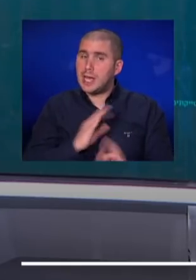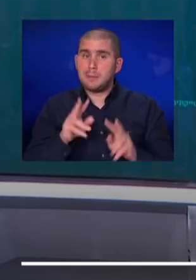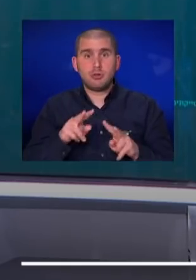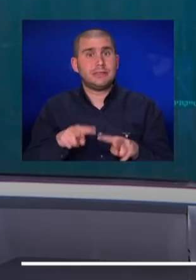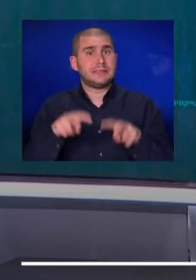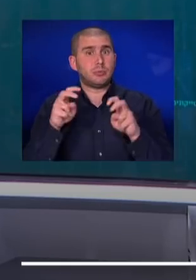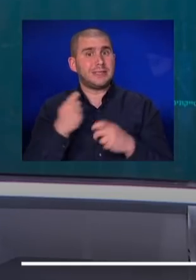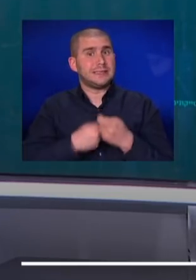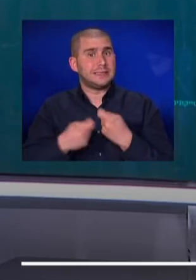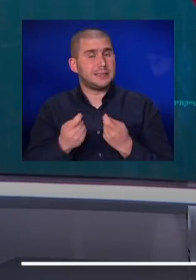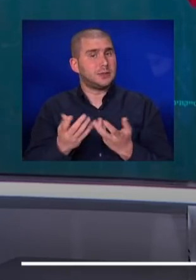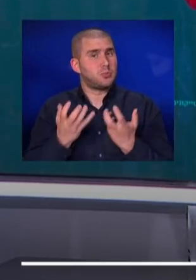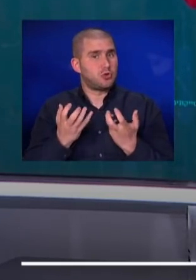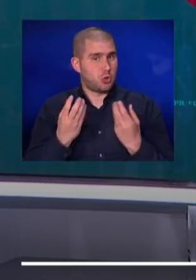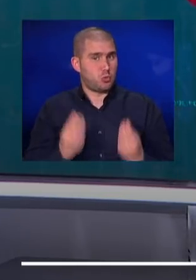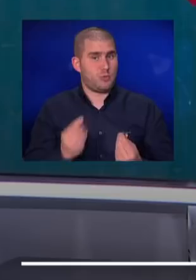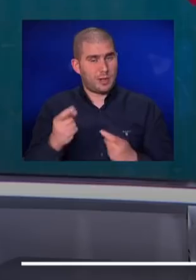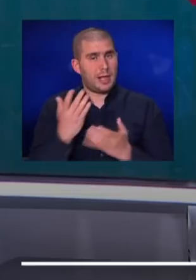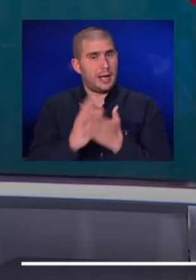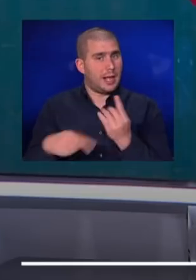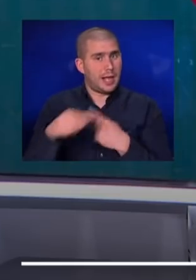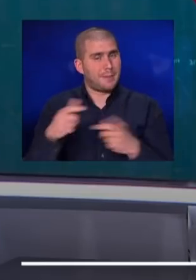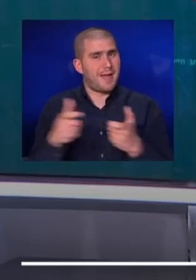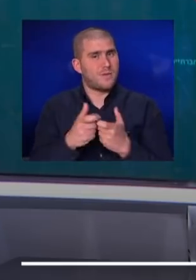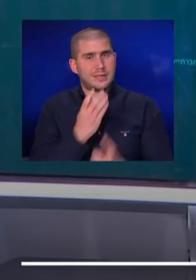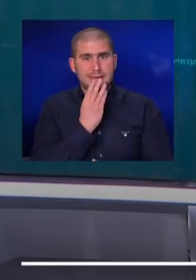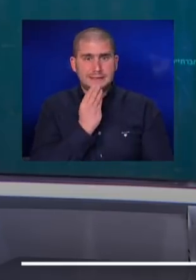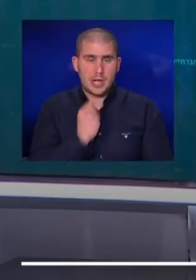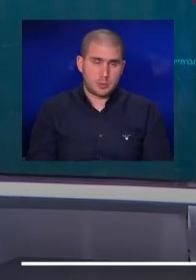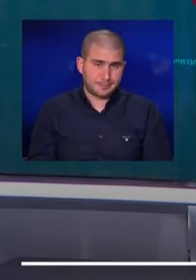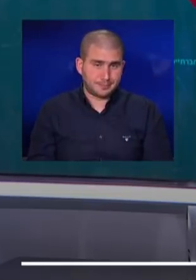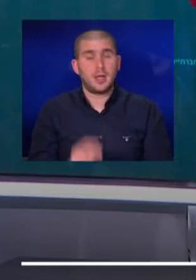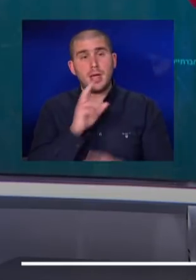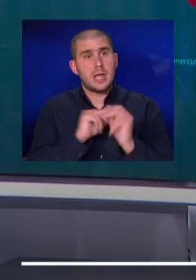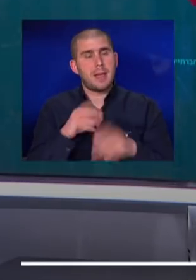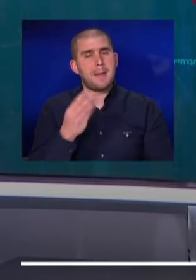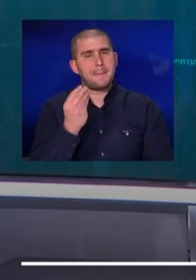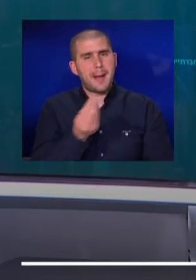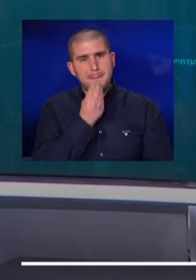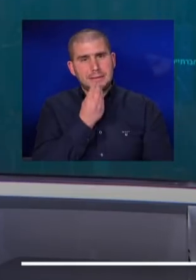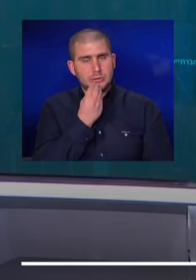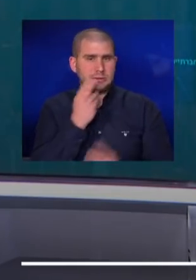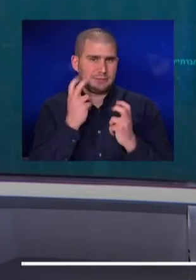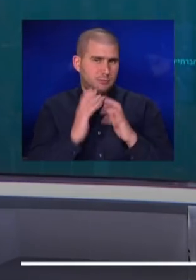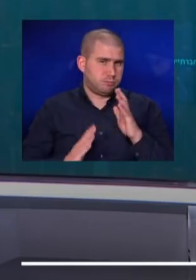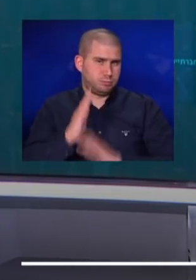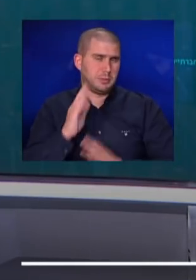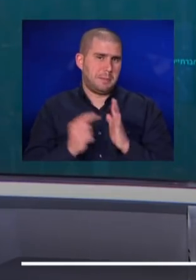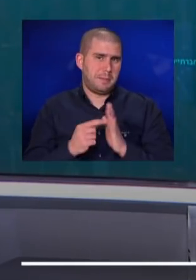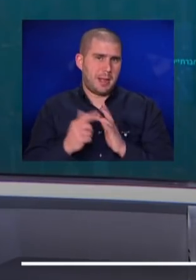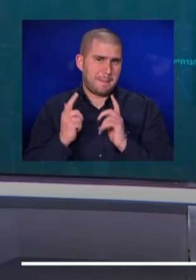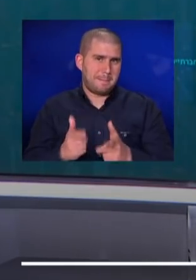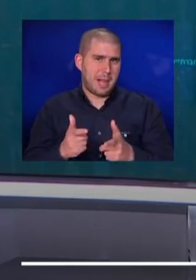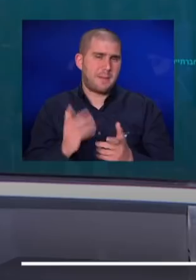הזדמנות עסקית מושכת במיוחד לכמה וכמה חברות ישראליות. נדבר גם על מחירי המזון שצפויים לזנק על רקע הלחימה